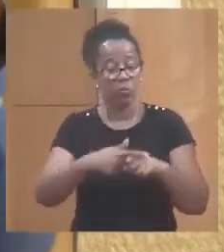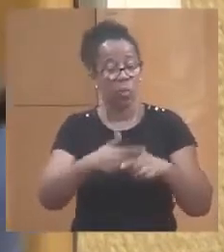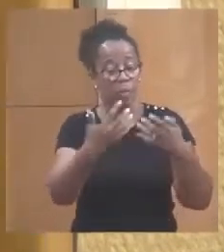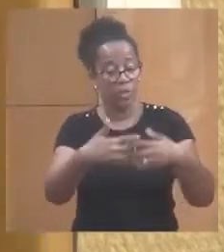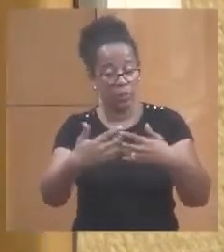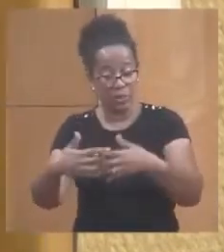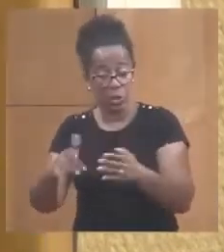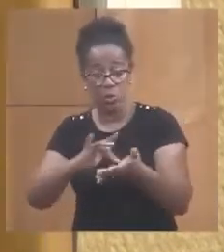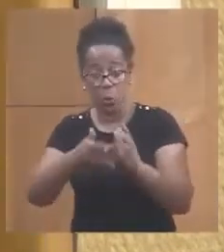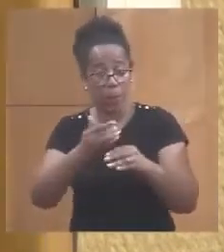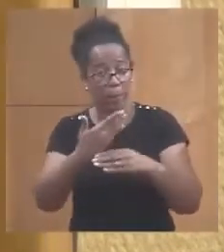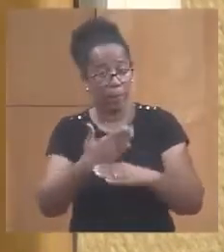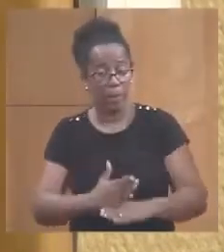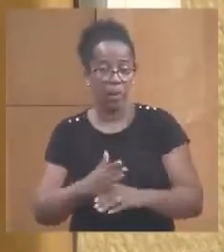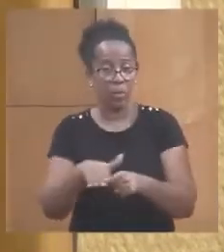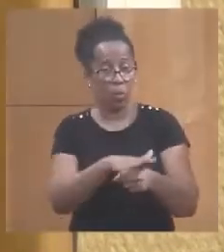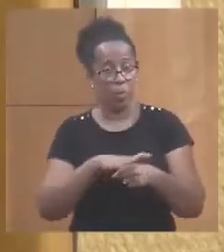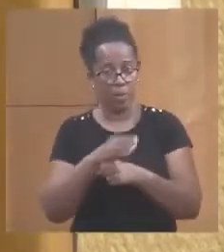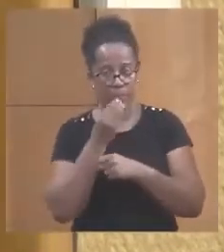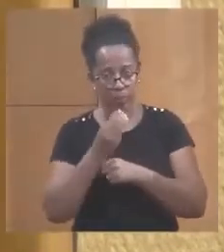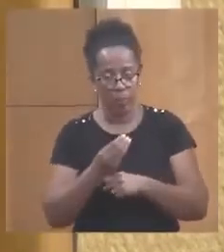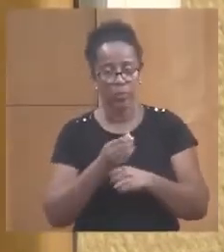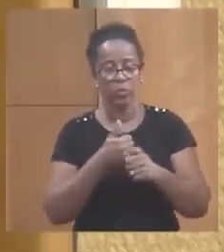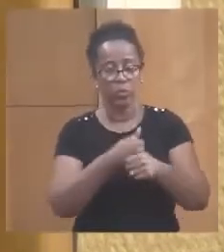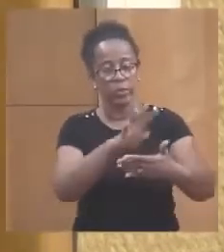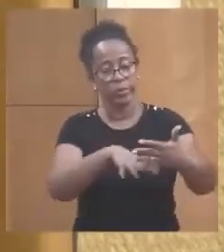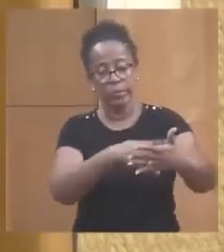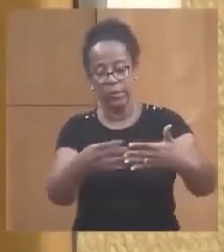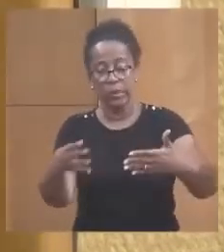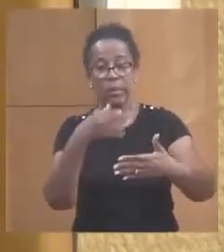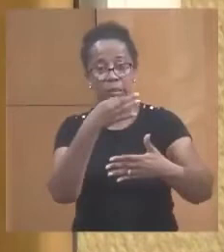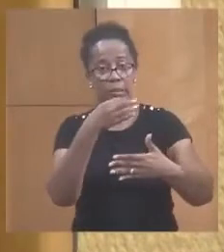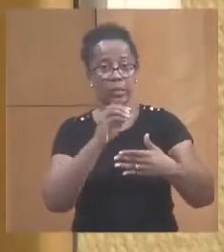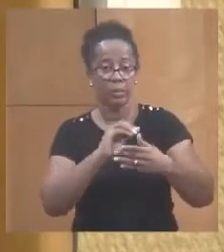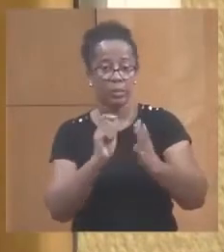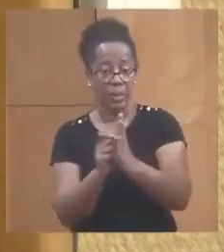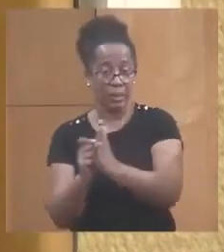sont remises à niveau, suivant le calendrier qui est indiqué,